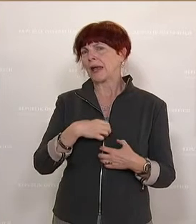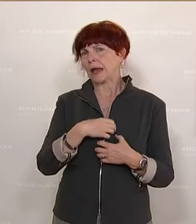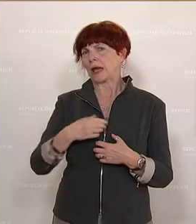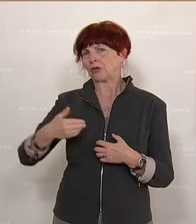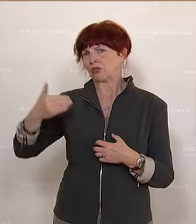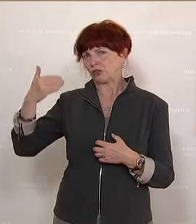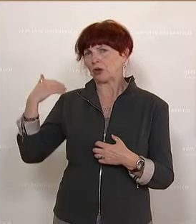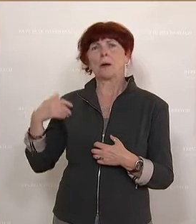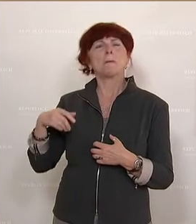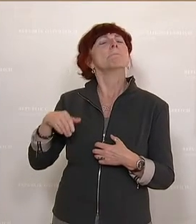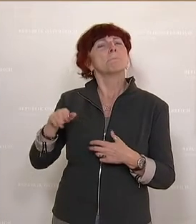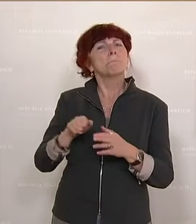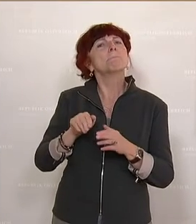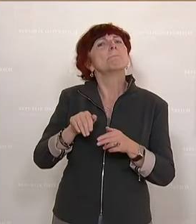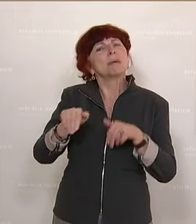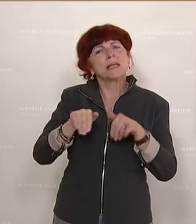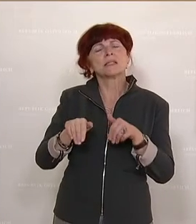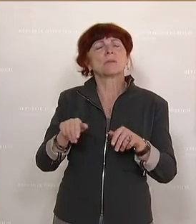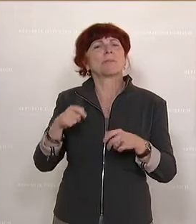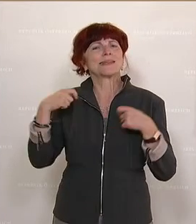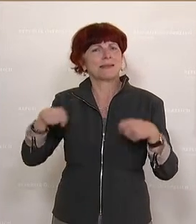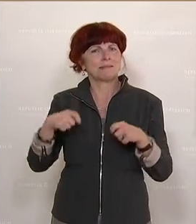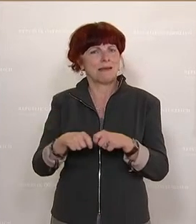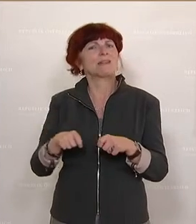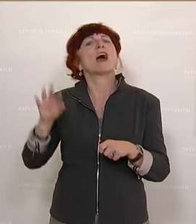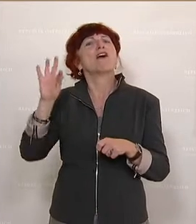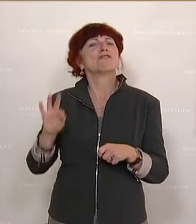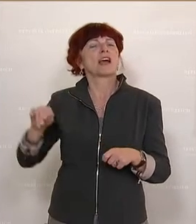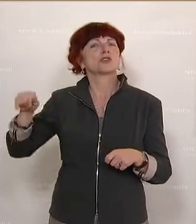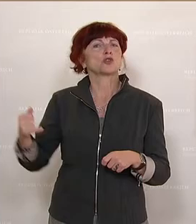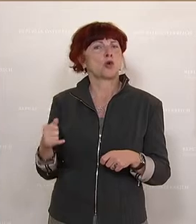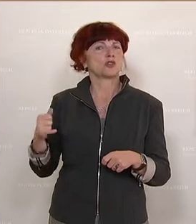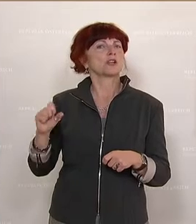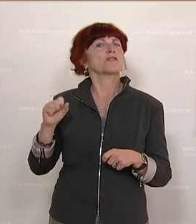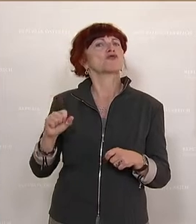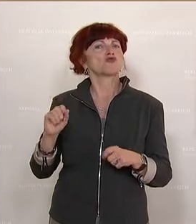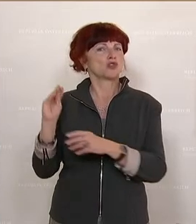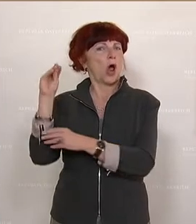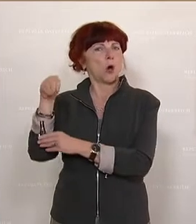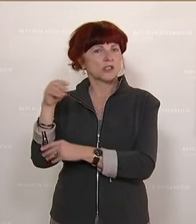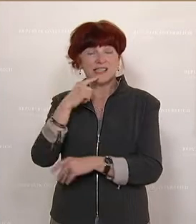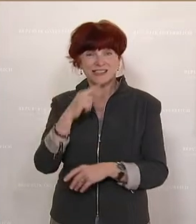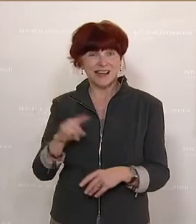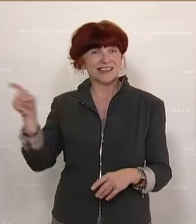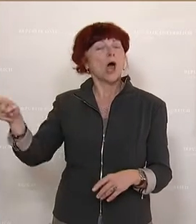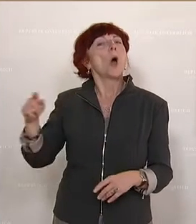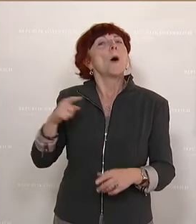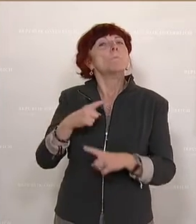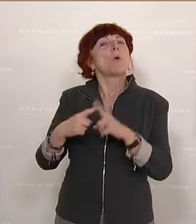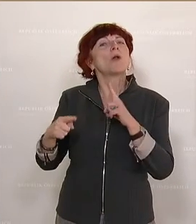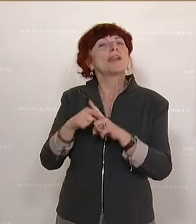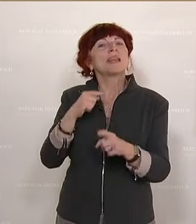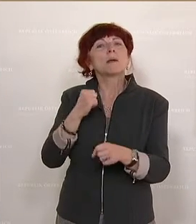Strauß zitiert. Er hat gemeint, dieser habe gesagt, was zutreffend ist, Politik wird mit dem Kopf gemacht und nicht mit dem